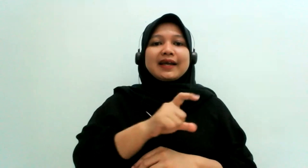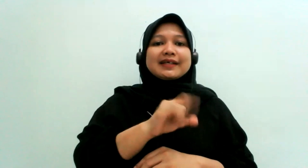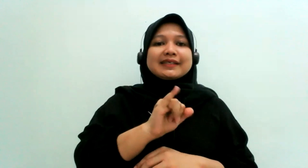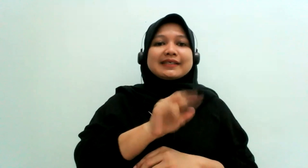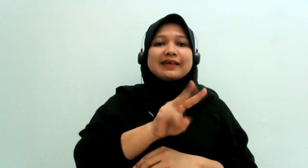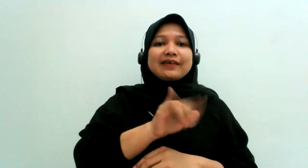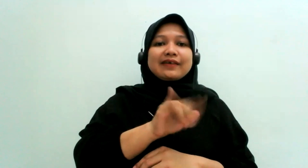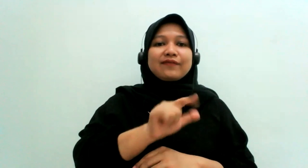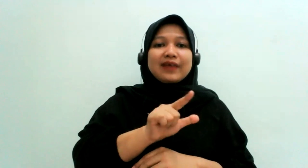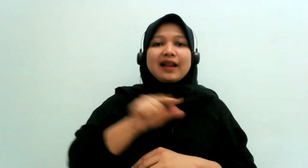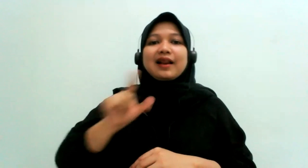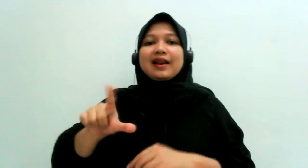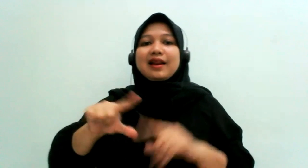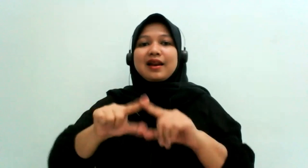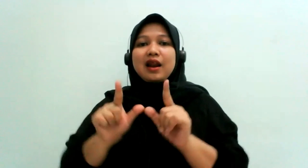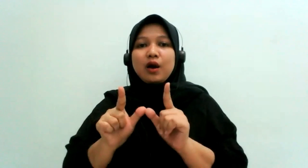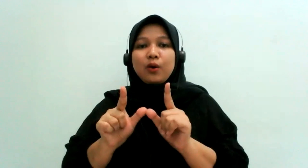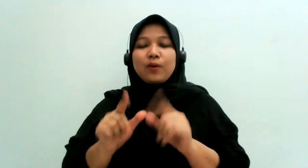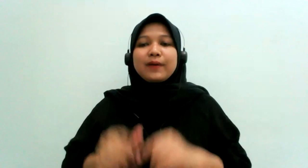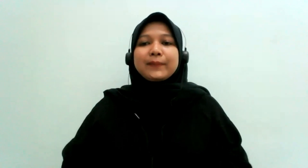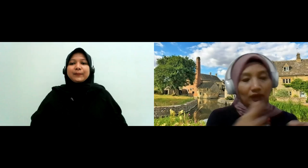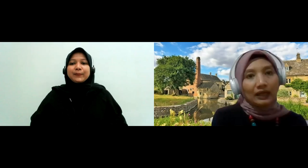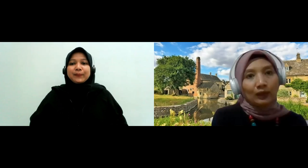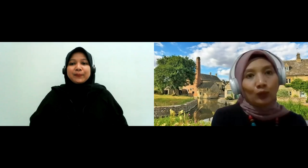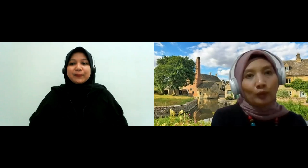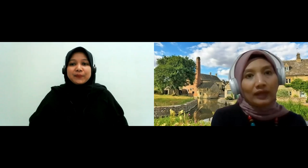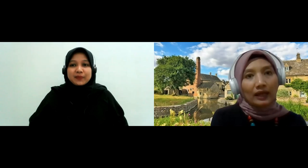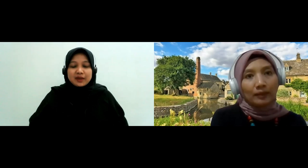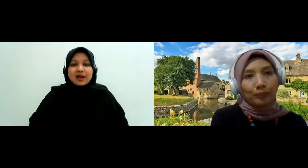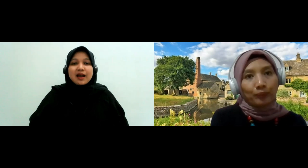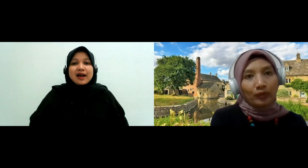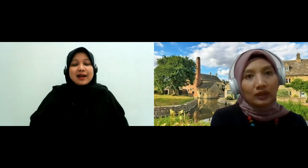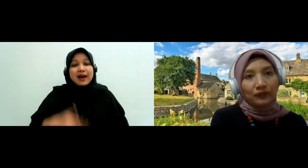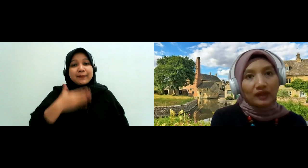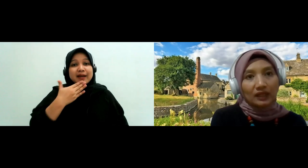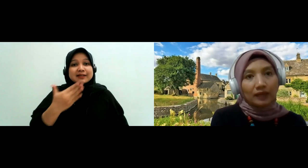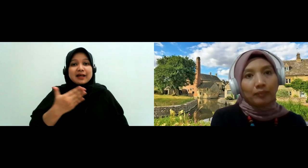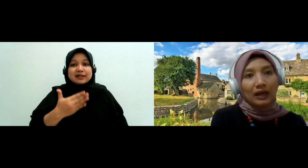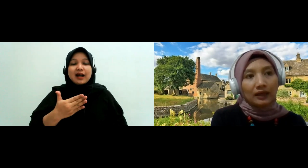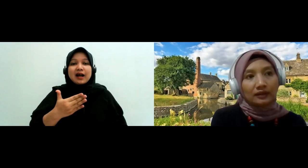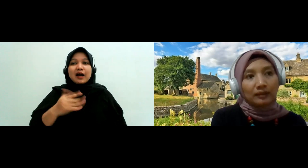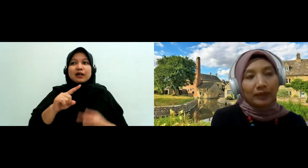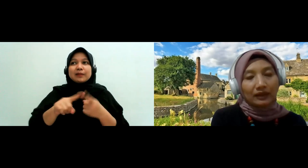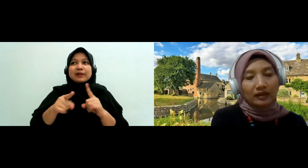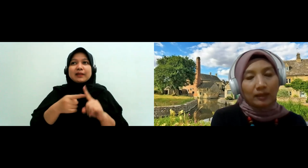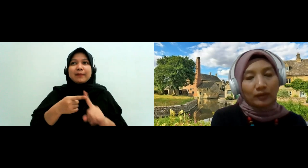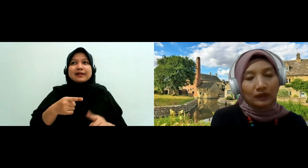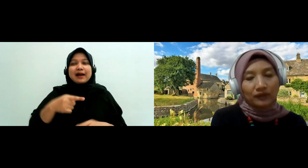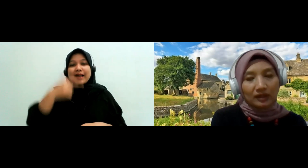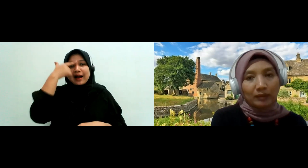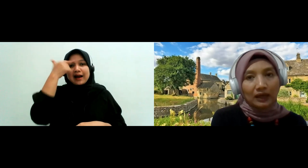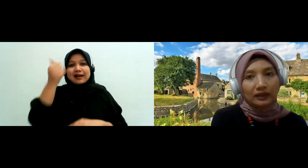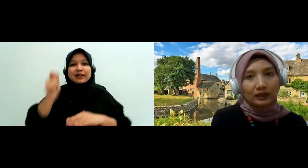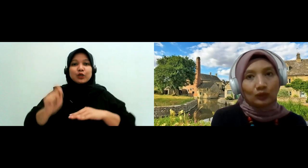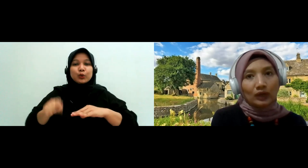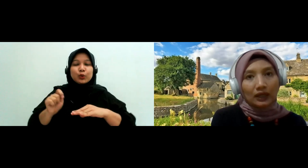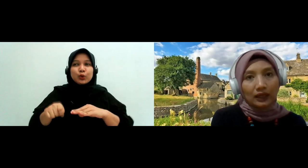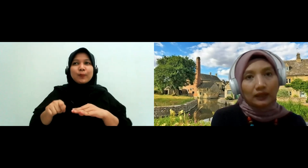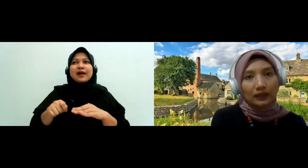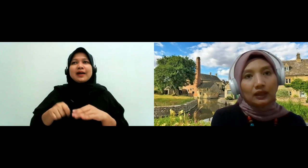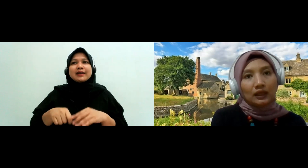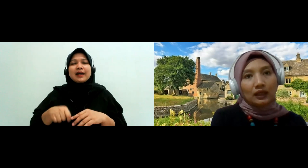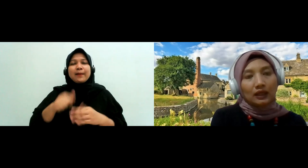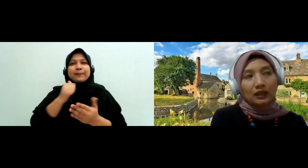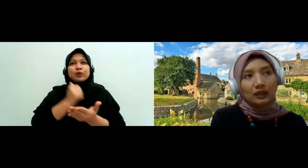lazim kami temukan teman-teman ahli hukum yang positifistik banget dan praktisi yang positifistik banget itu